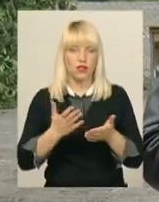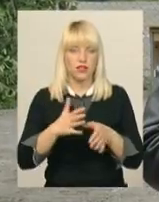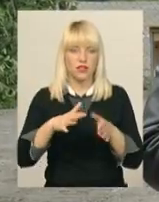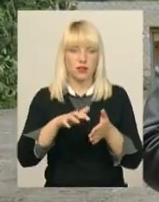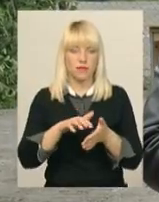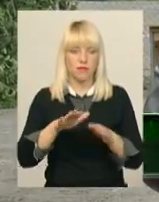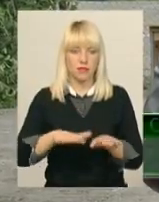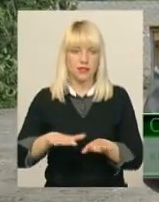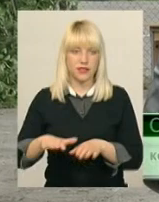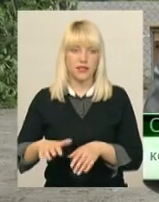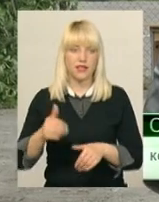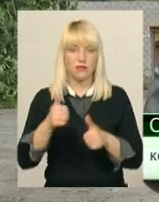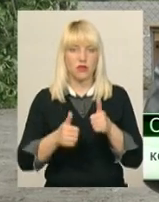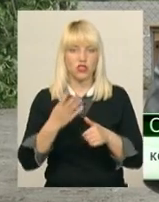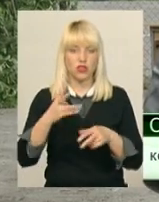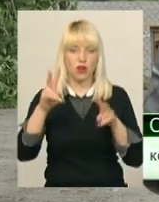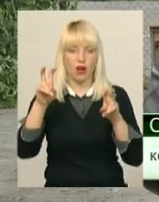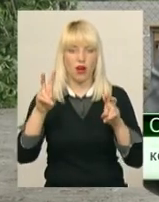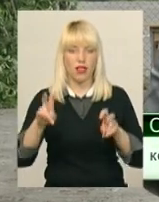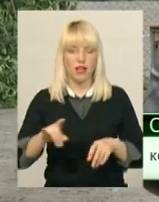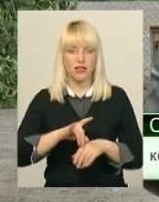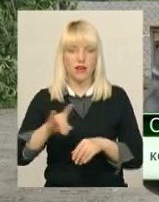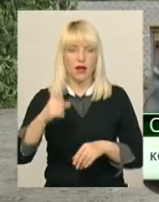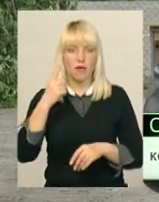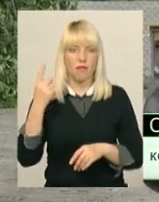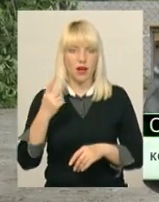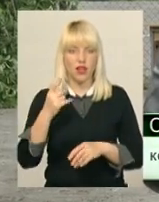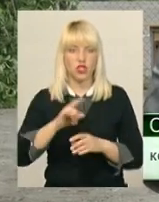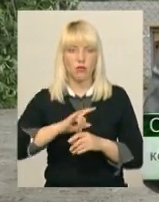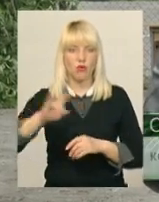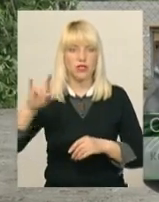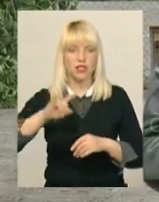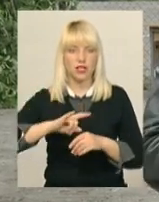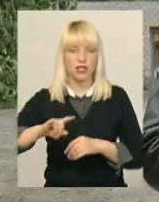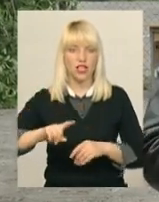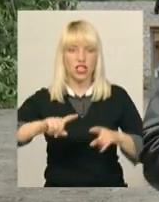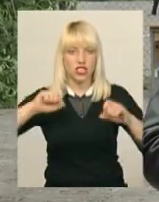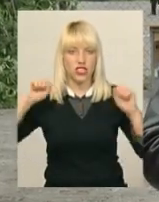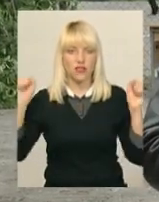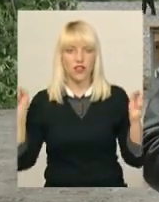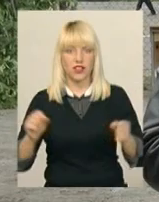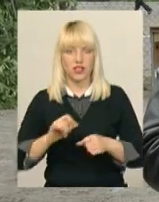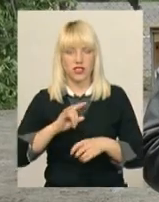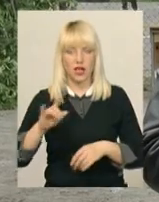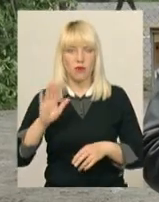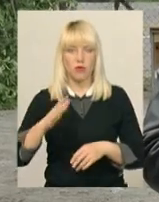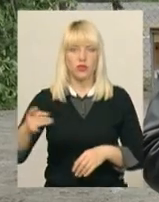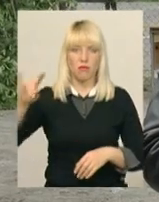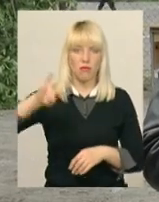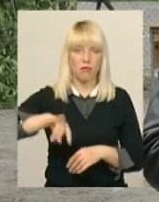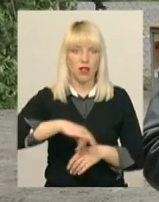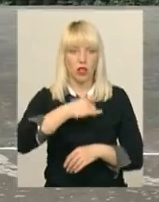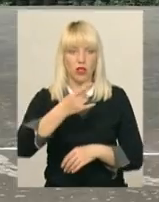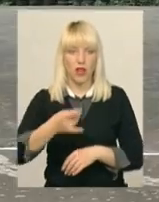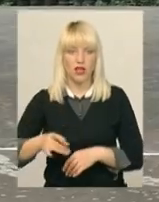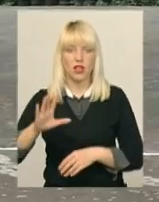авіамоделісти у чотирьох класах моделей літаків. Першими у небо злітали моделі швидкісних літаків. За ними – пілотажні, а потім ще два